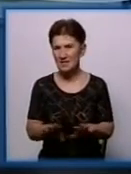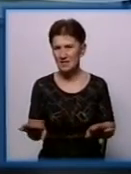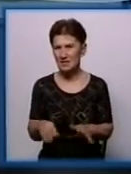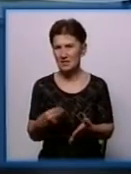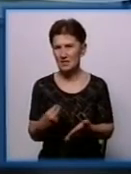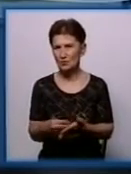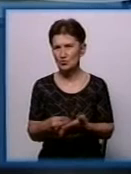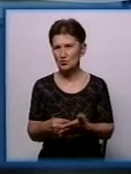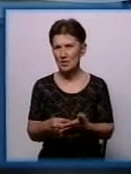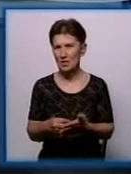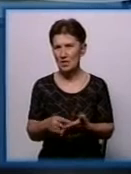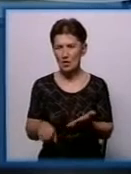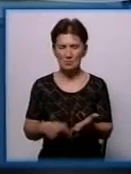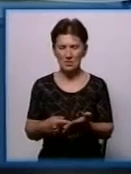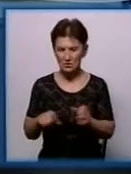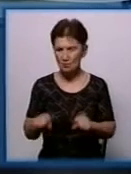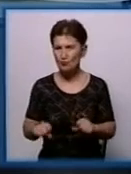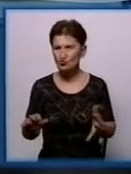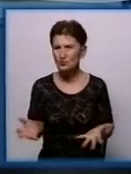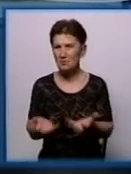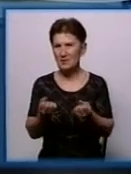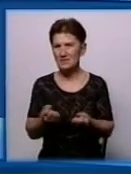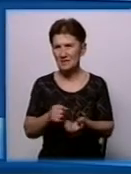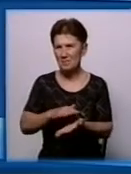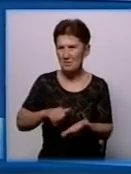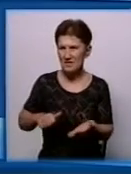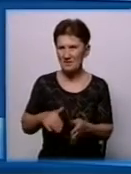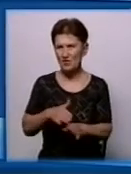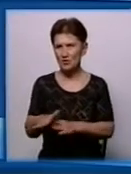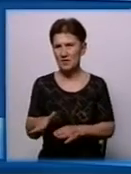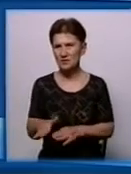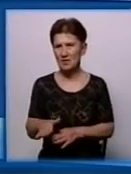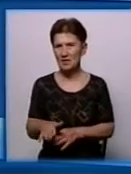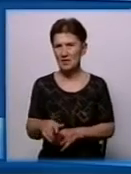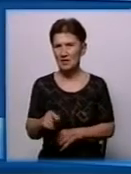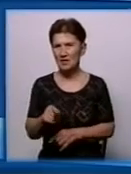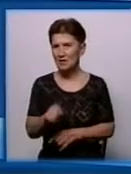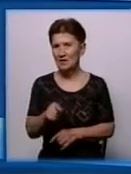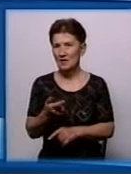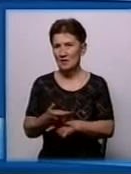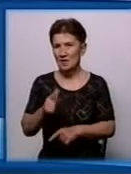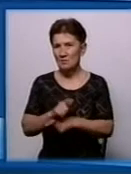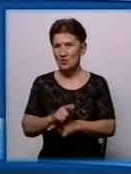може спасти від виконання недоліки. Тому що тут найбільша